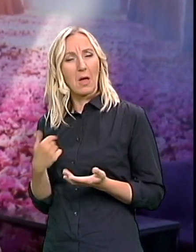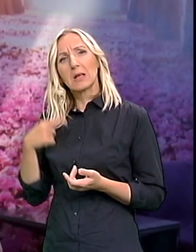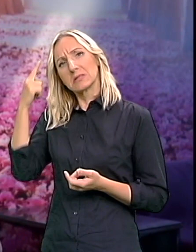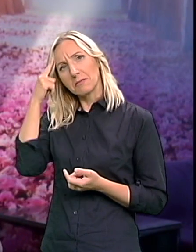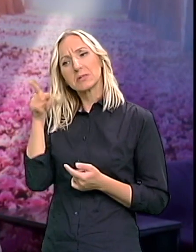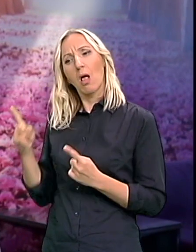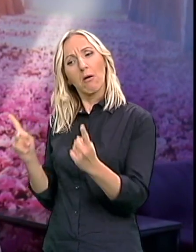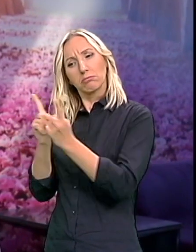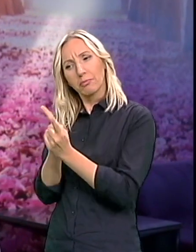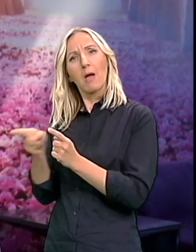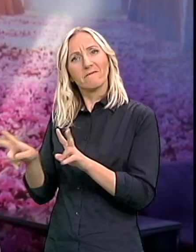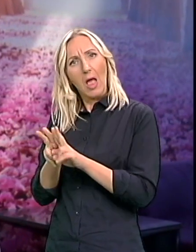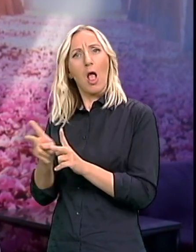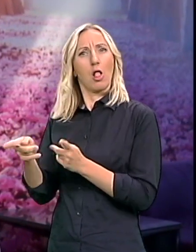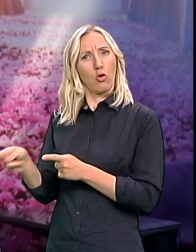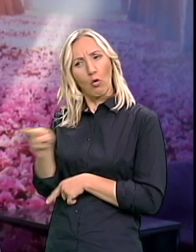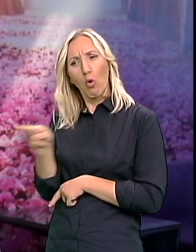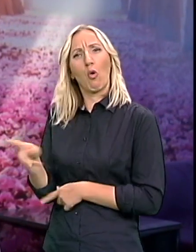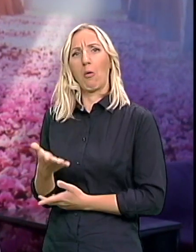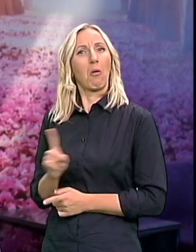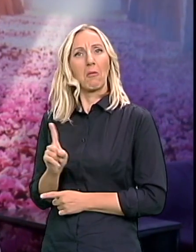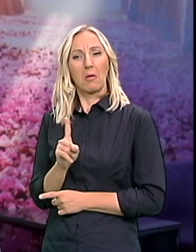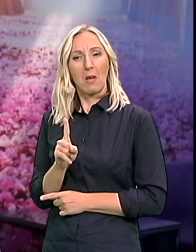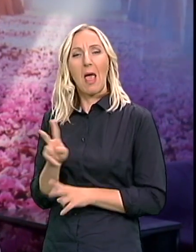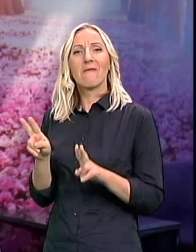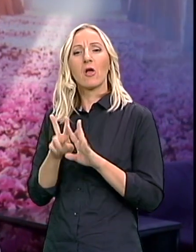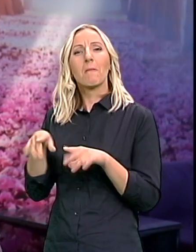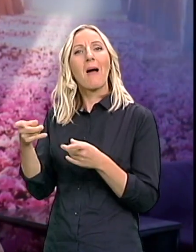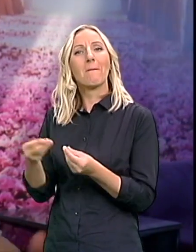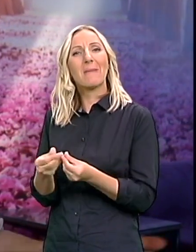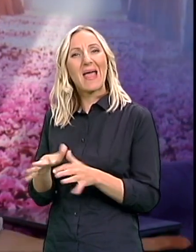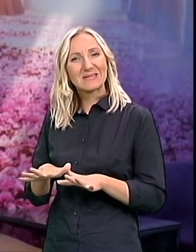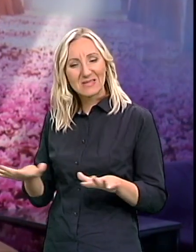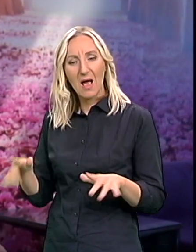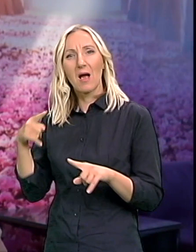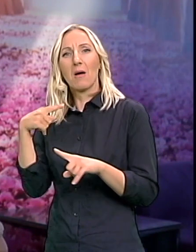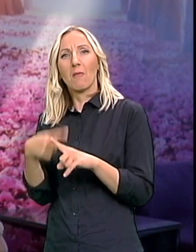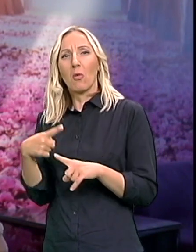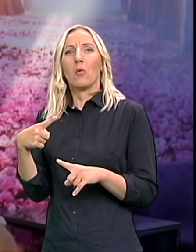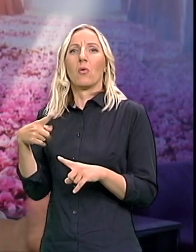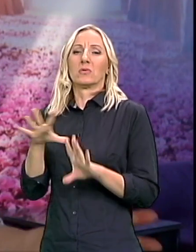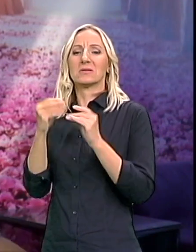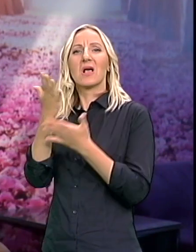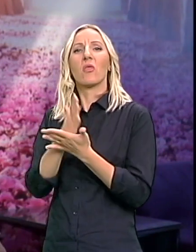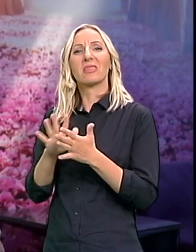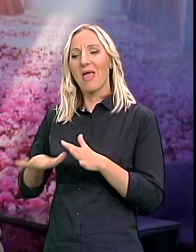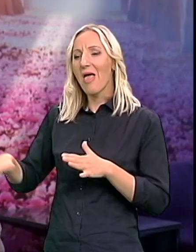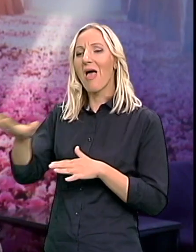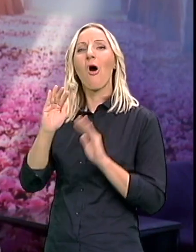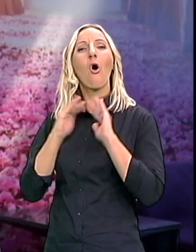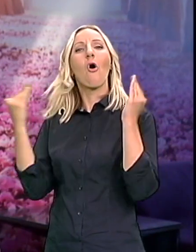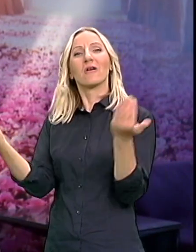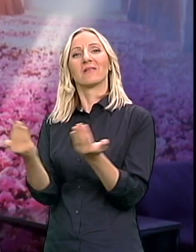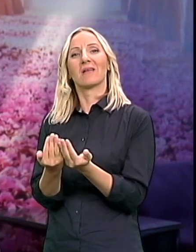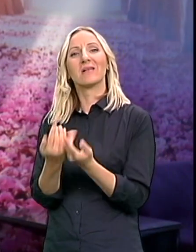pregled Međutim Verku se igra u pesku On je imala čitav jedan deo u ordinaciji